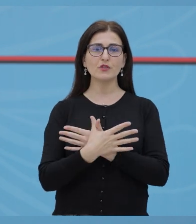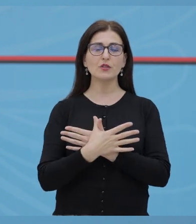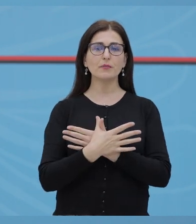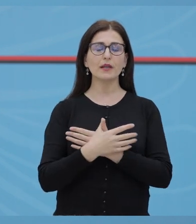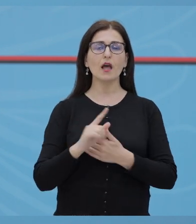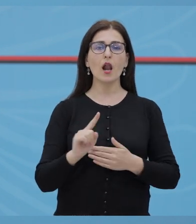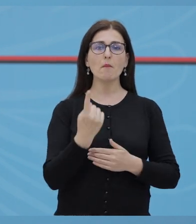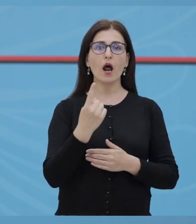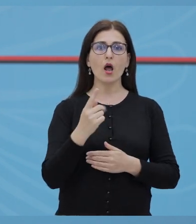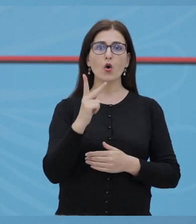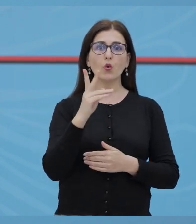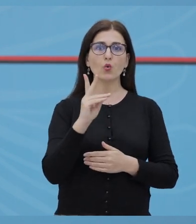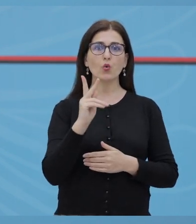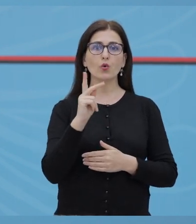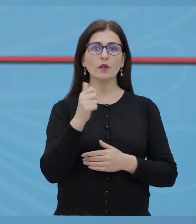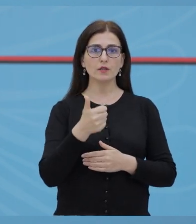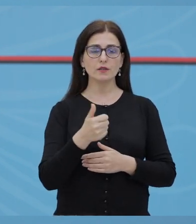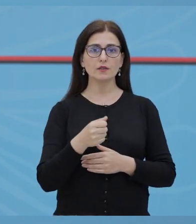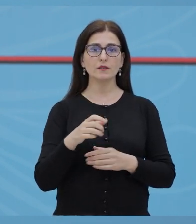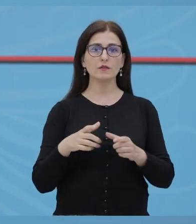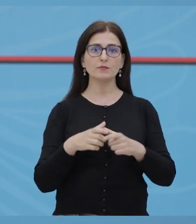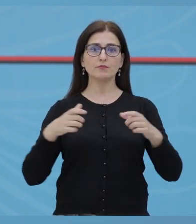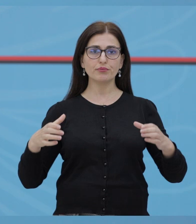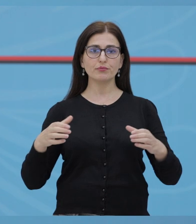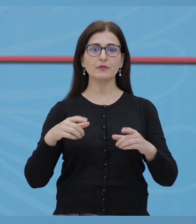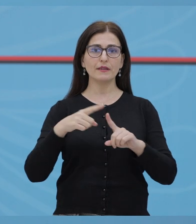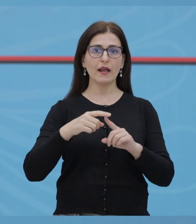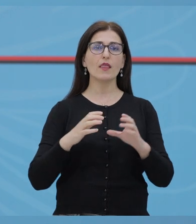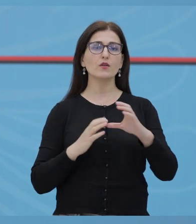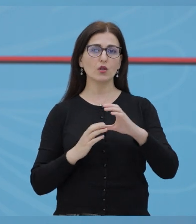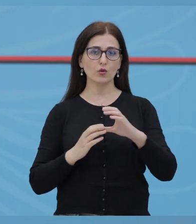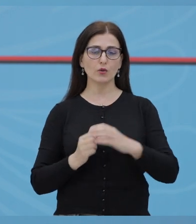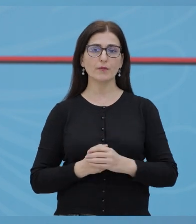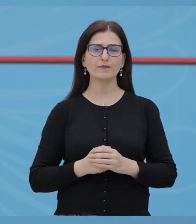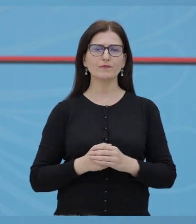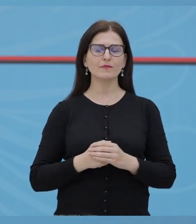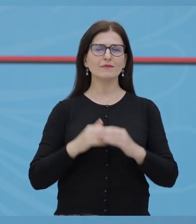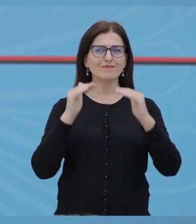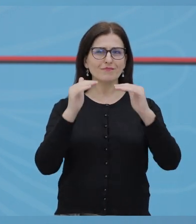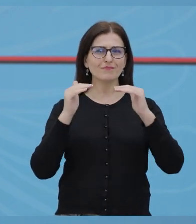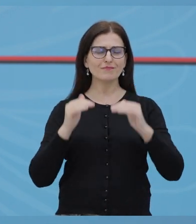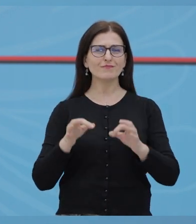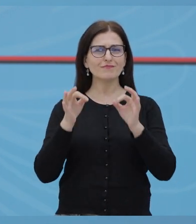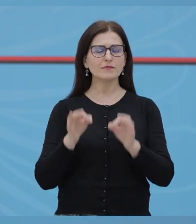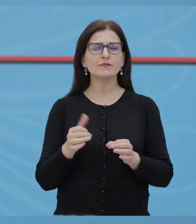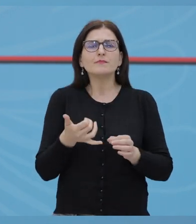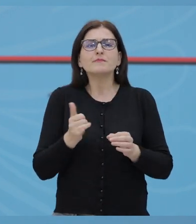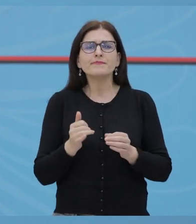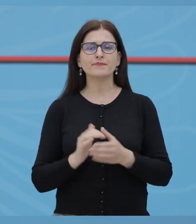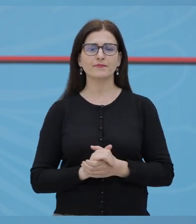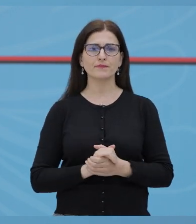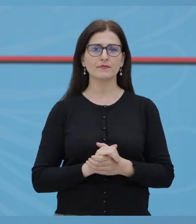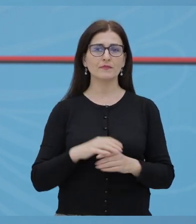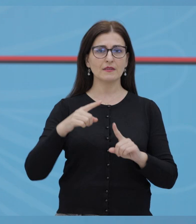Harta e të prej kurve COVID-19 në Shqipri, shtrijet për her të parë në kukës, zjerohet në Tiran dhe në Shkoder.